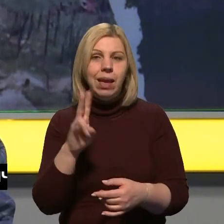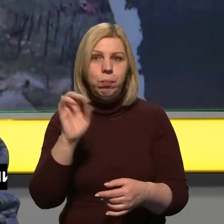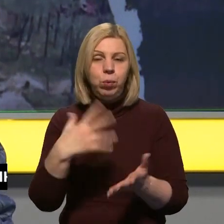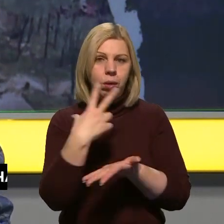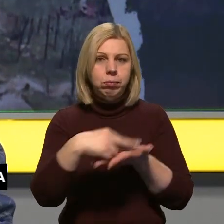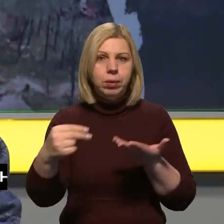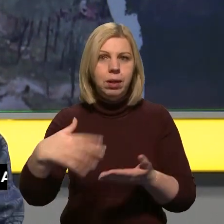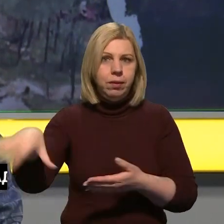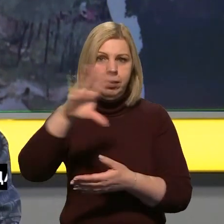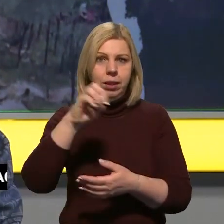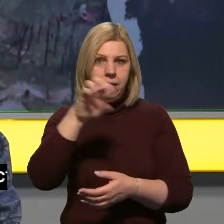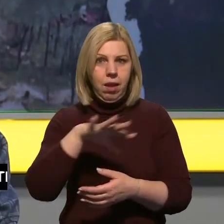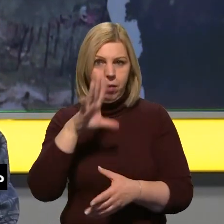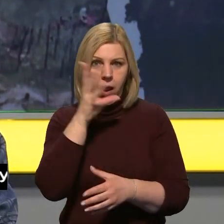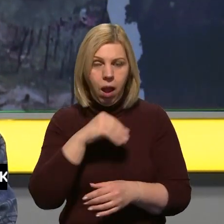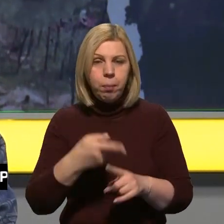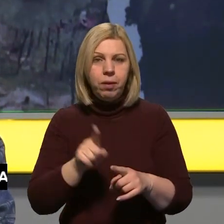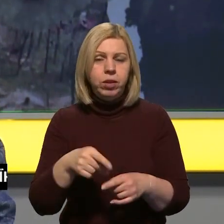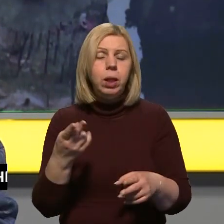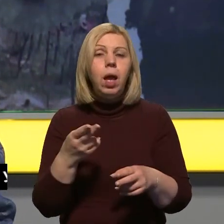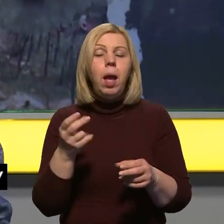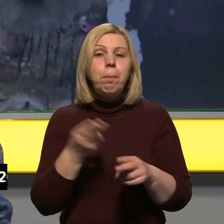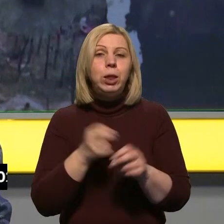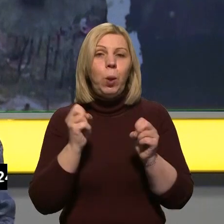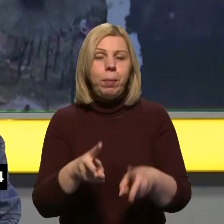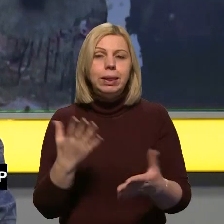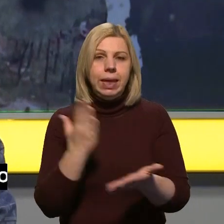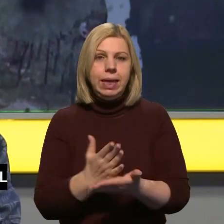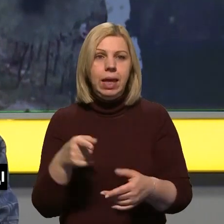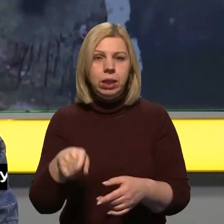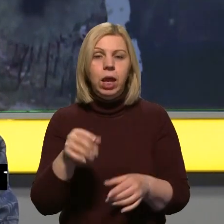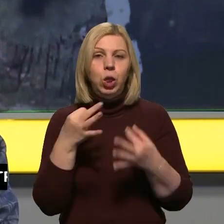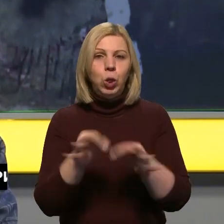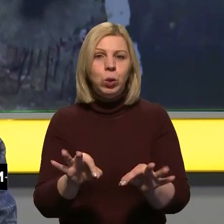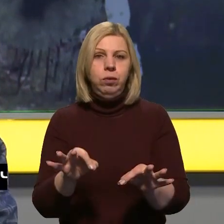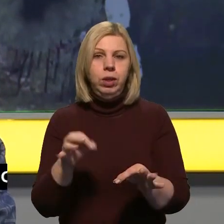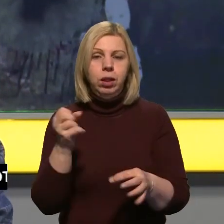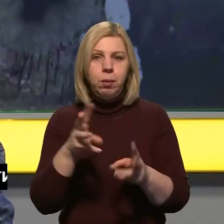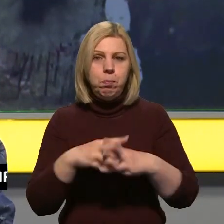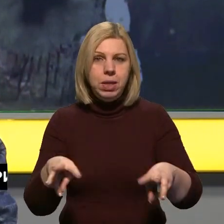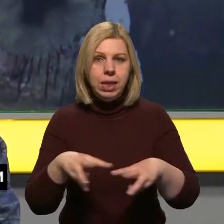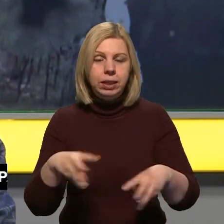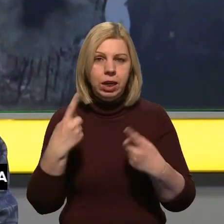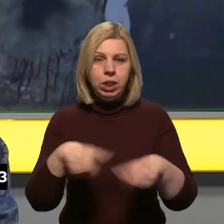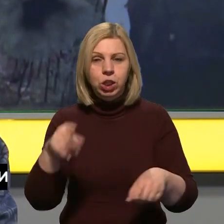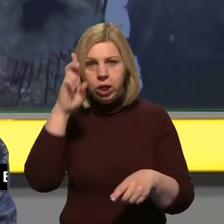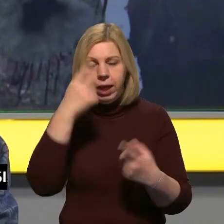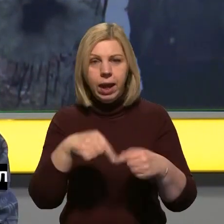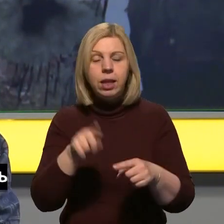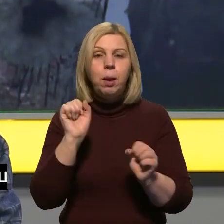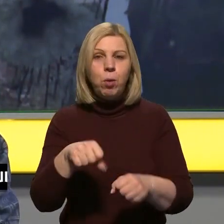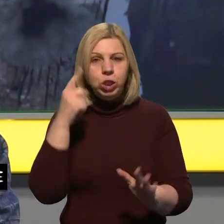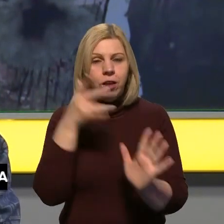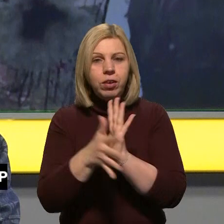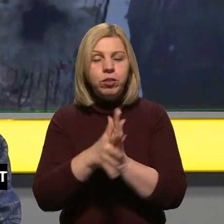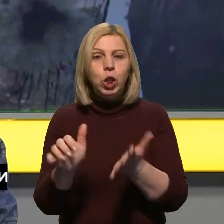для широкого загалу, він безпечний і є на це доступ, дозвіл уряду, і інші країни зможуть вивчити